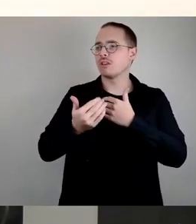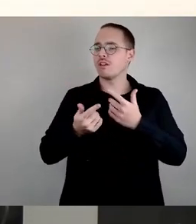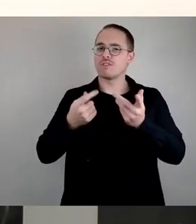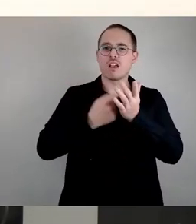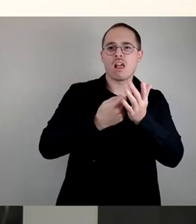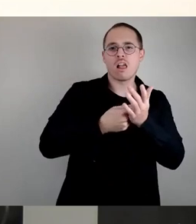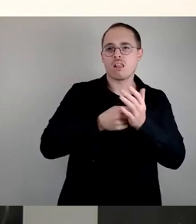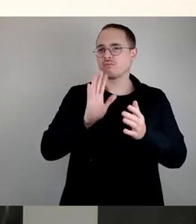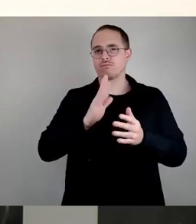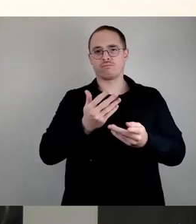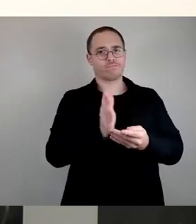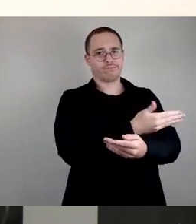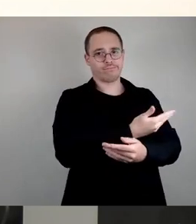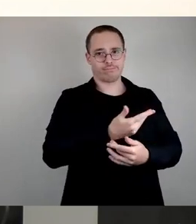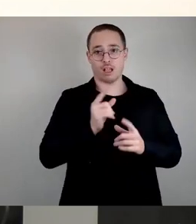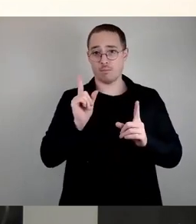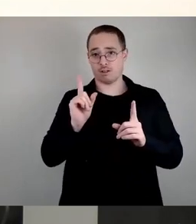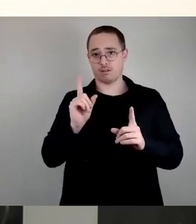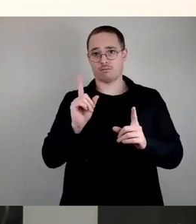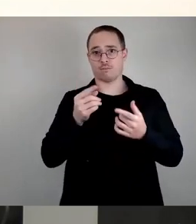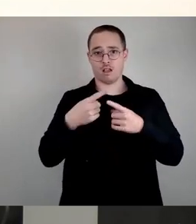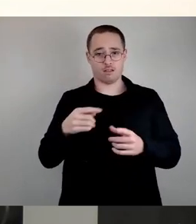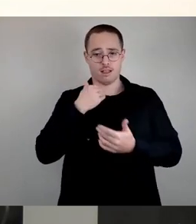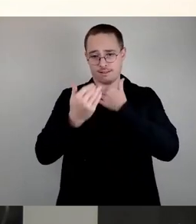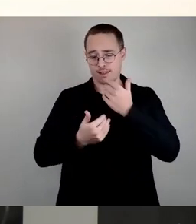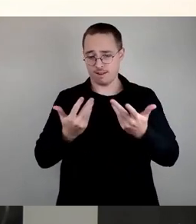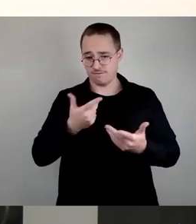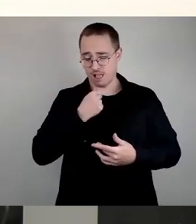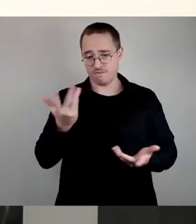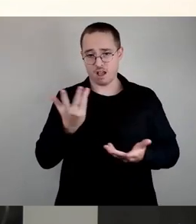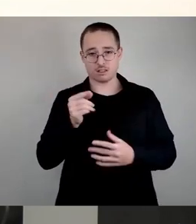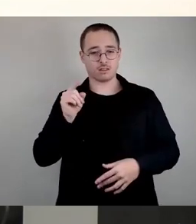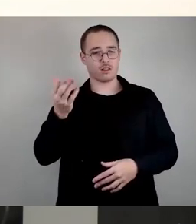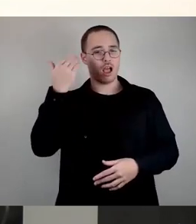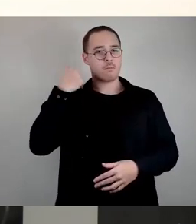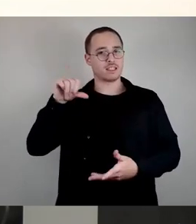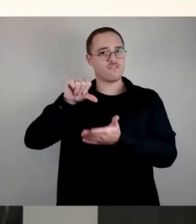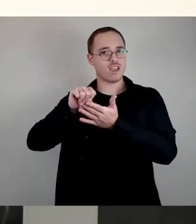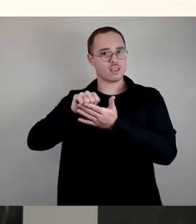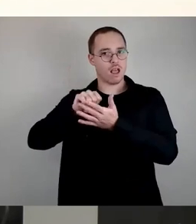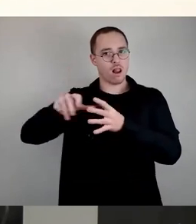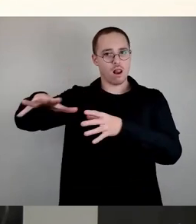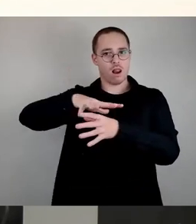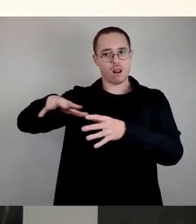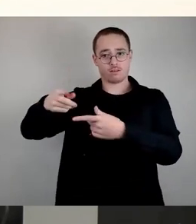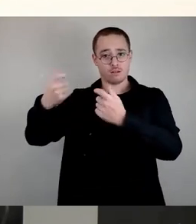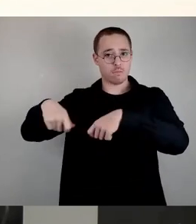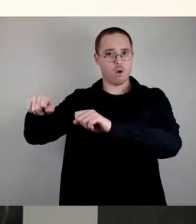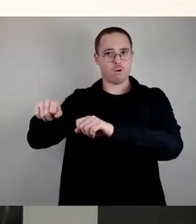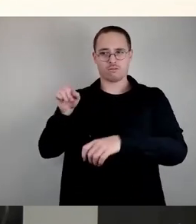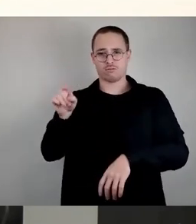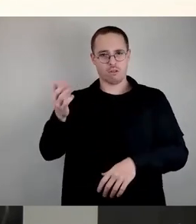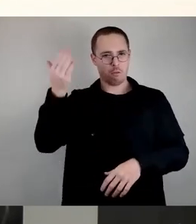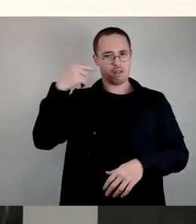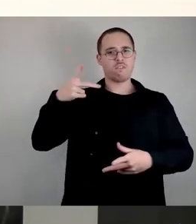einfach sagen, als dieses Viertel gebaut wurde auf dem Feld da hinten, da war das nicht sehr attraktiv. Es war am Ende der DDR, aber es war ein